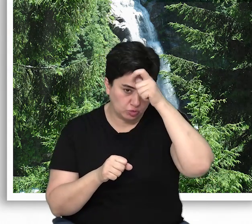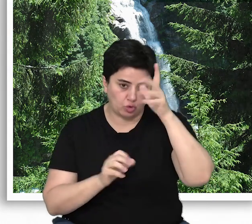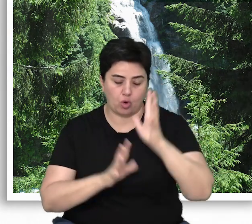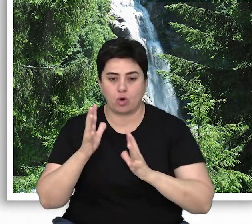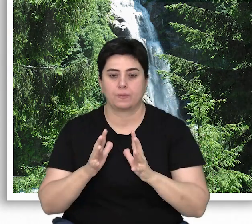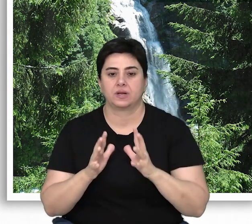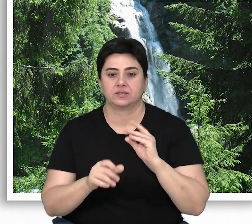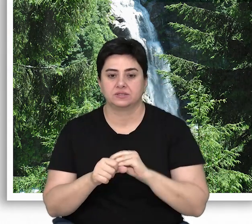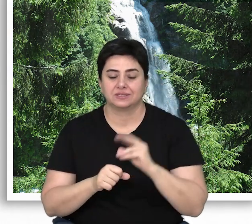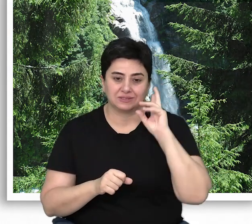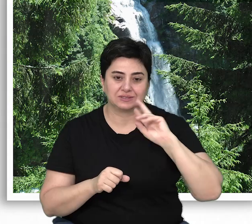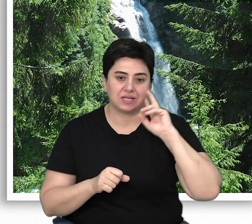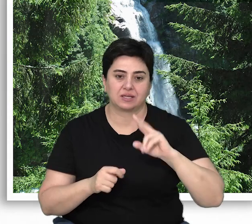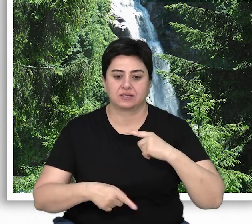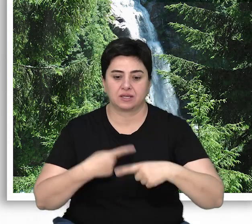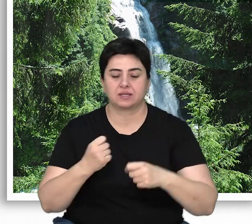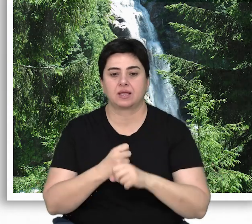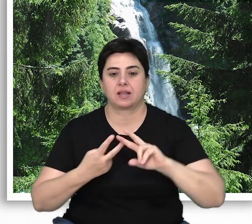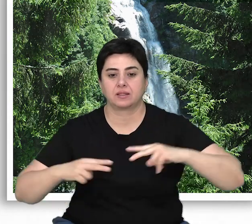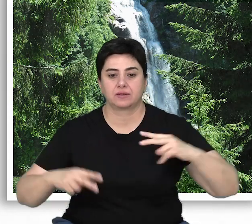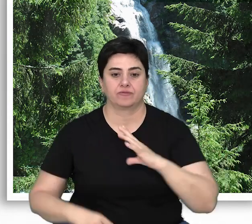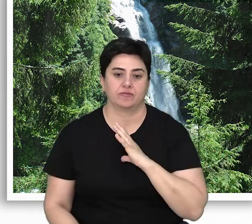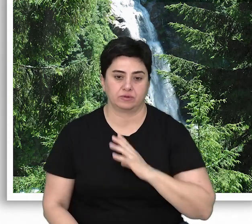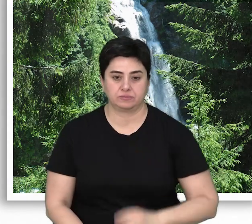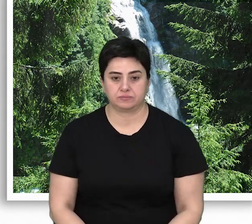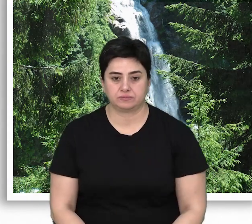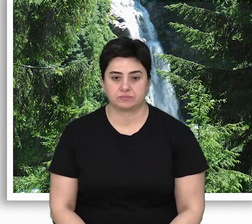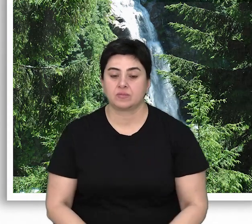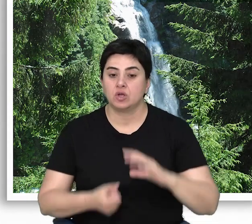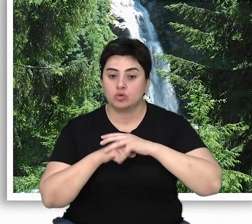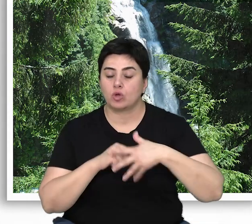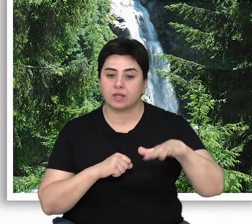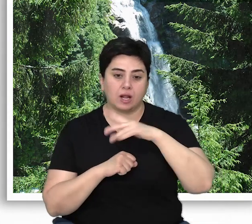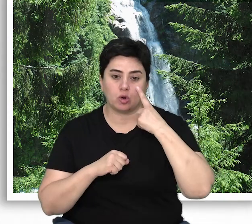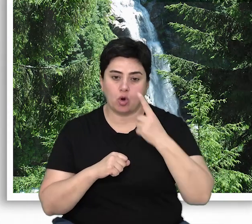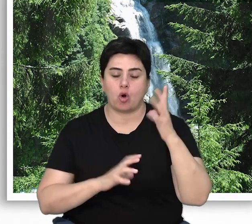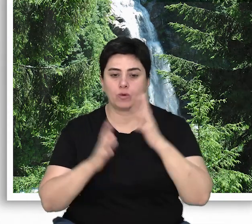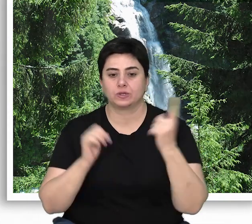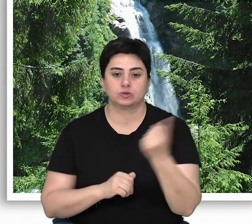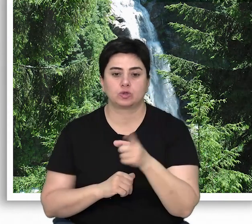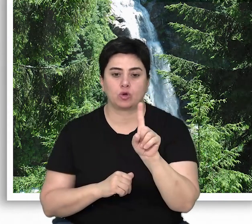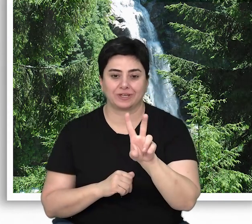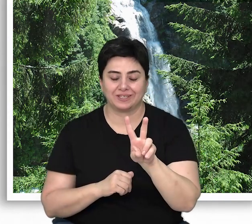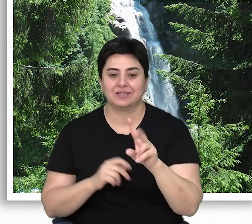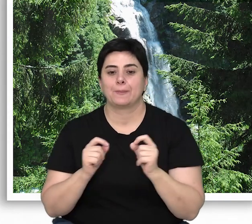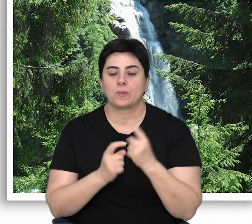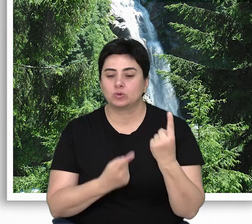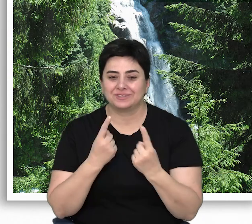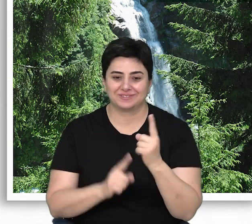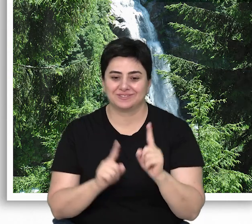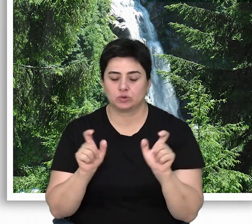Türkiye ormanları da zengin genetik rezervleri barındırıyor. Dünya genelinde ormanların yüzde 12'si